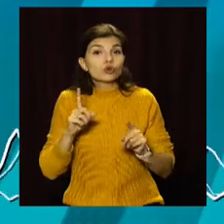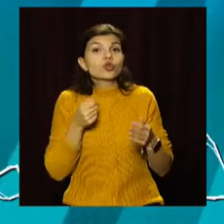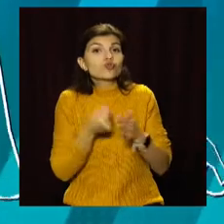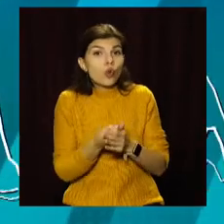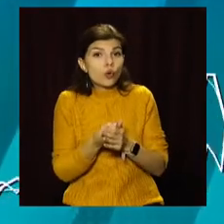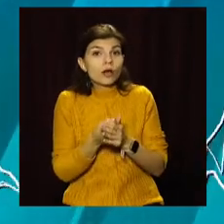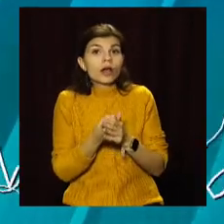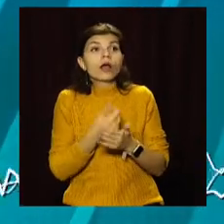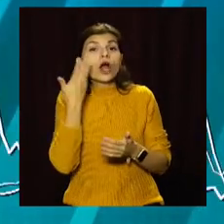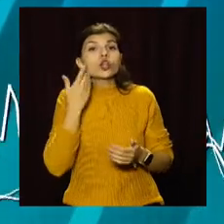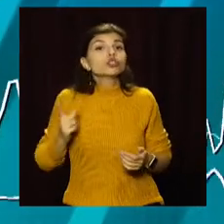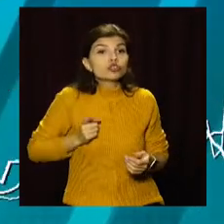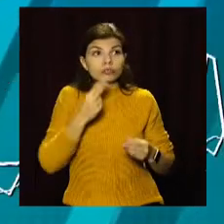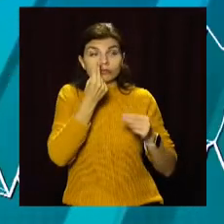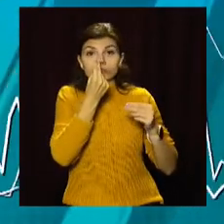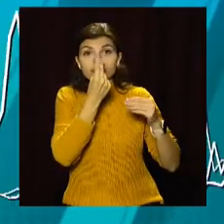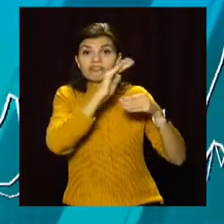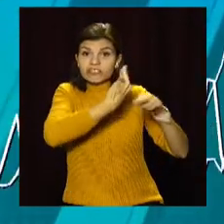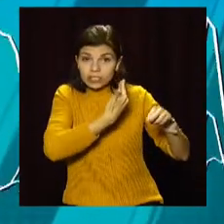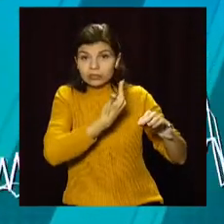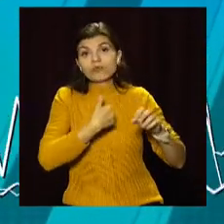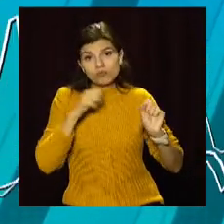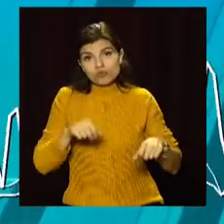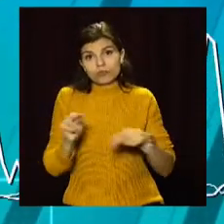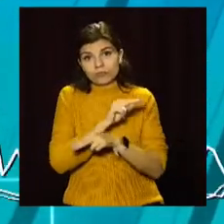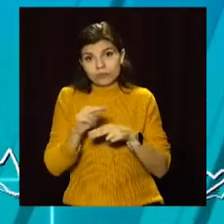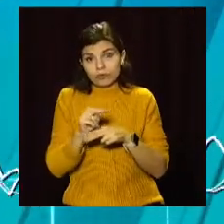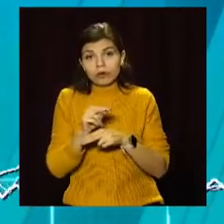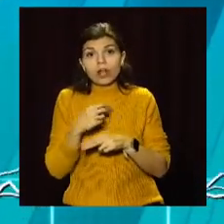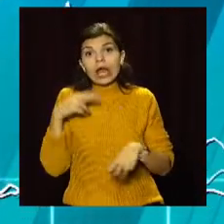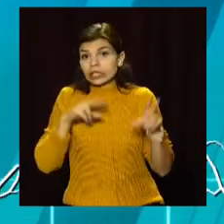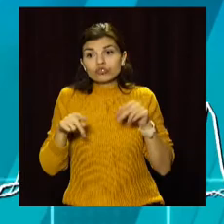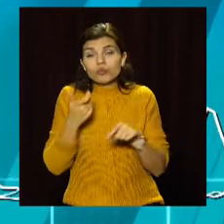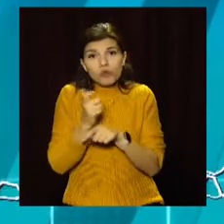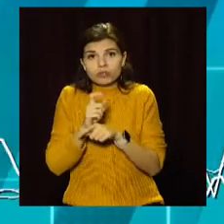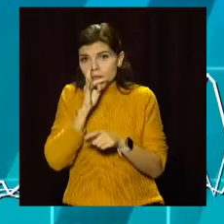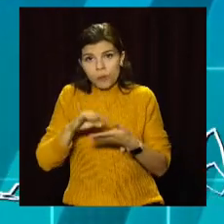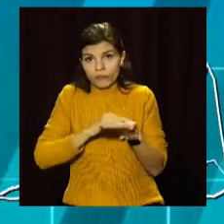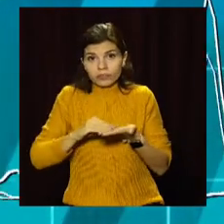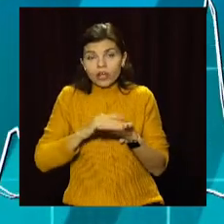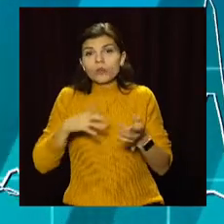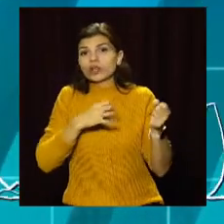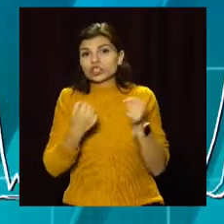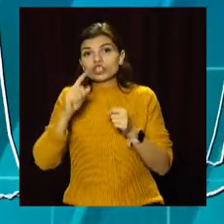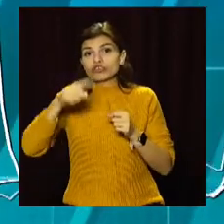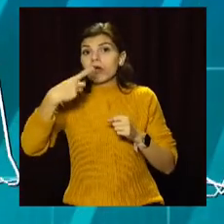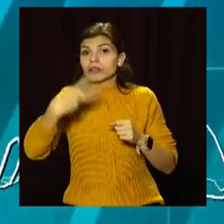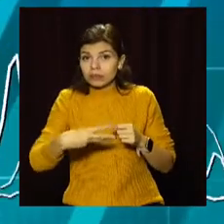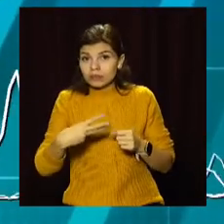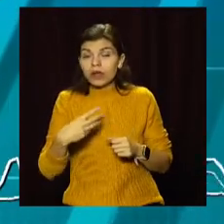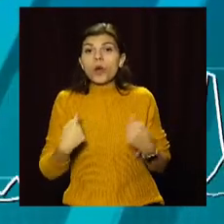віделення средств капітального ремонту висходів на цьому місці більше не буде. Затяжка була 1 час 30 минути.